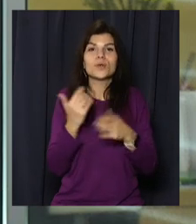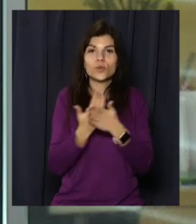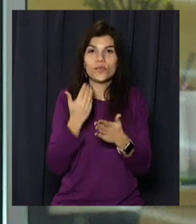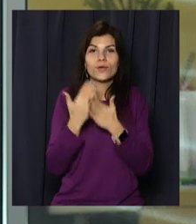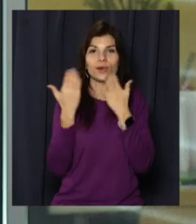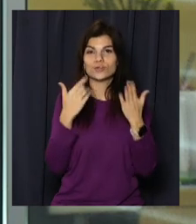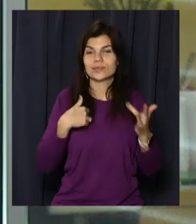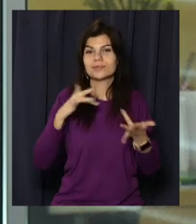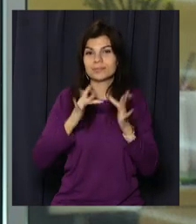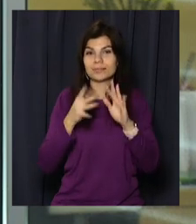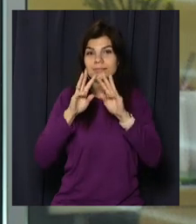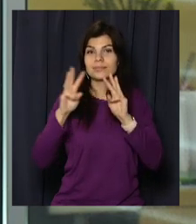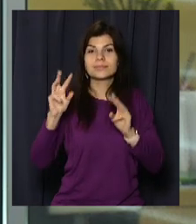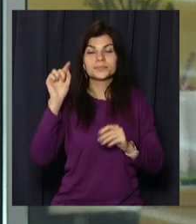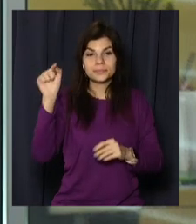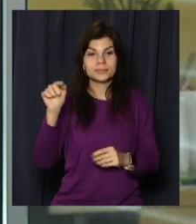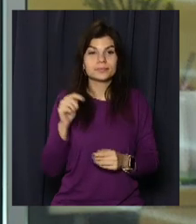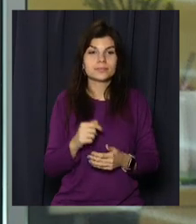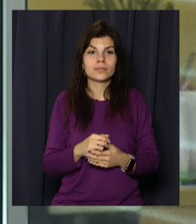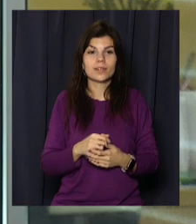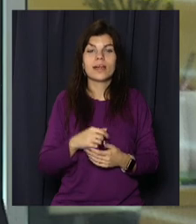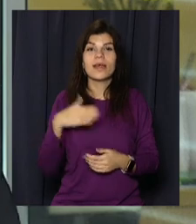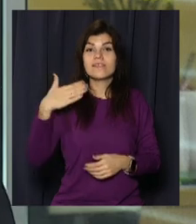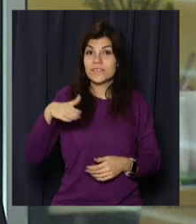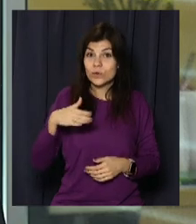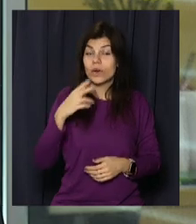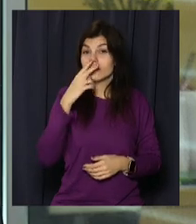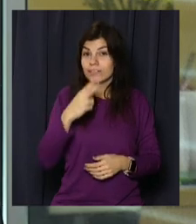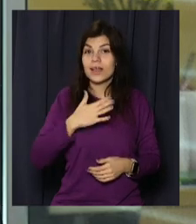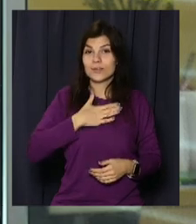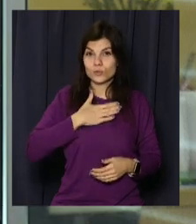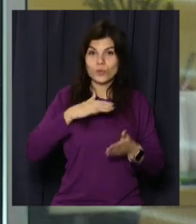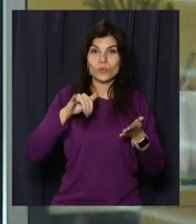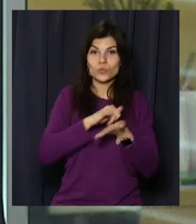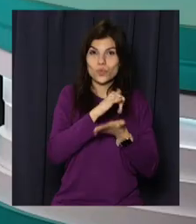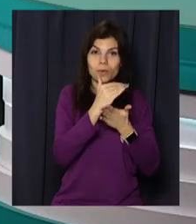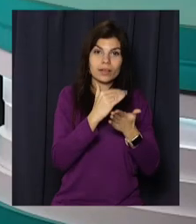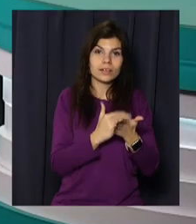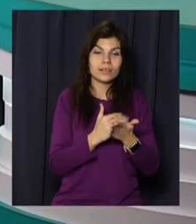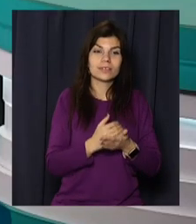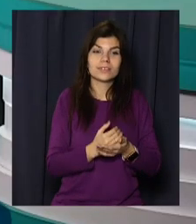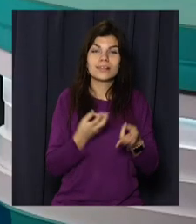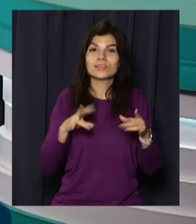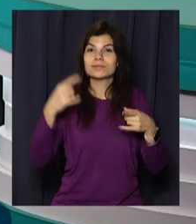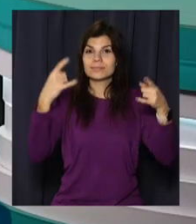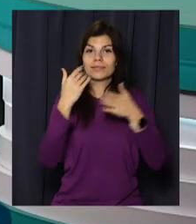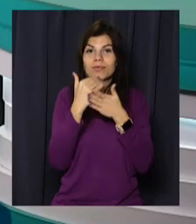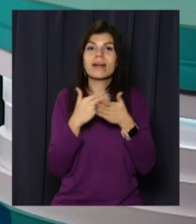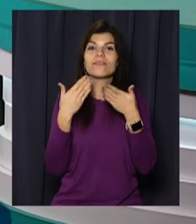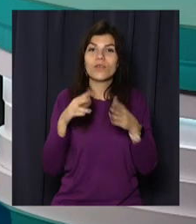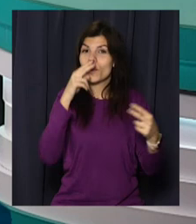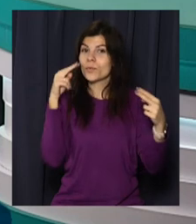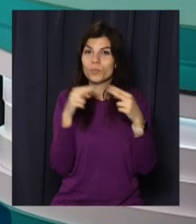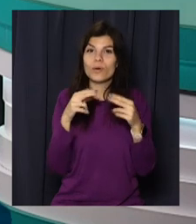читати на нашому сайті opentv.media. Сюжети переглядайте на ютуб-каналі. Залишайтесь з «Відкритим».